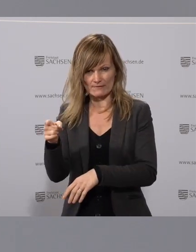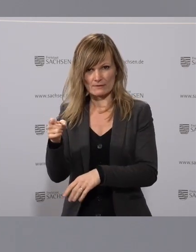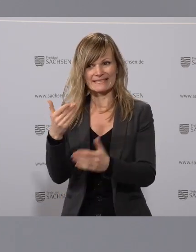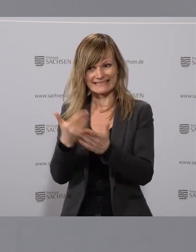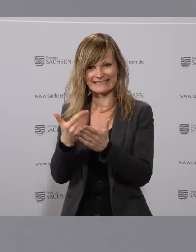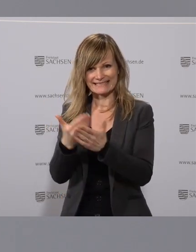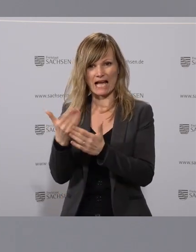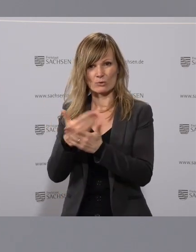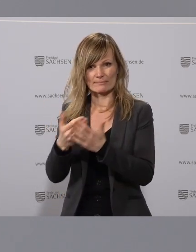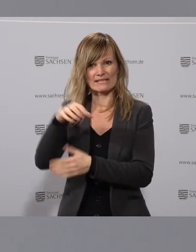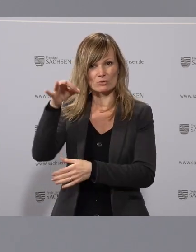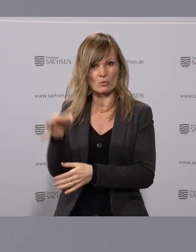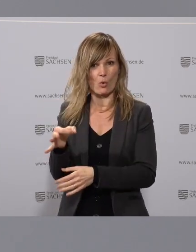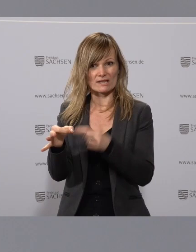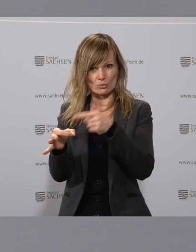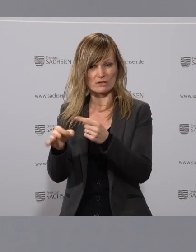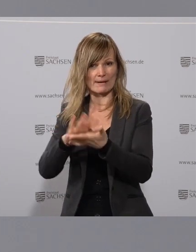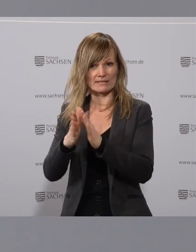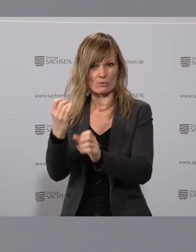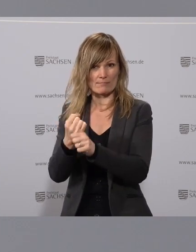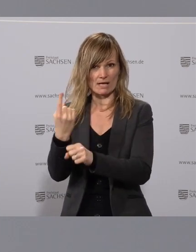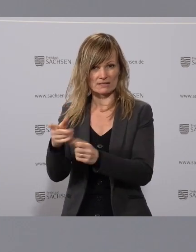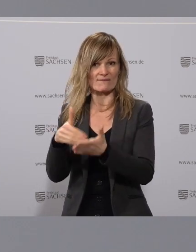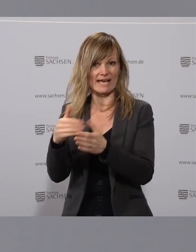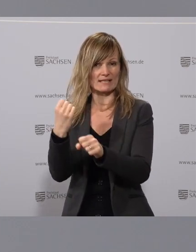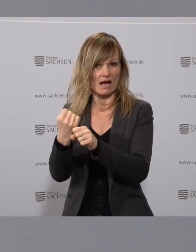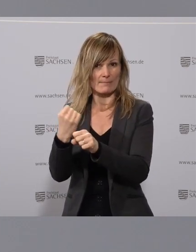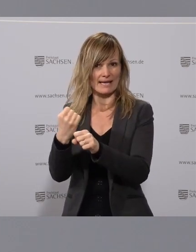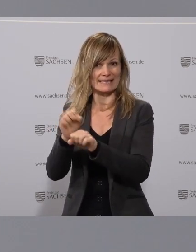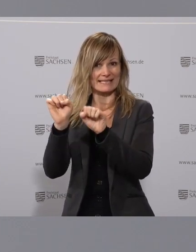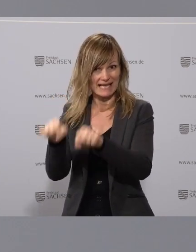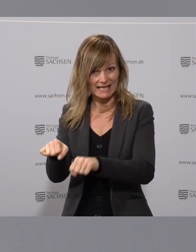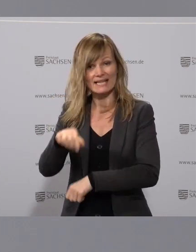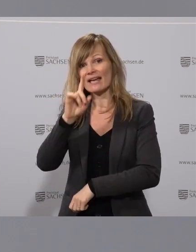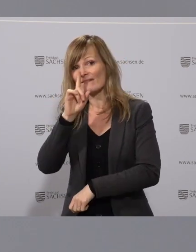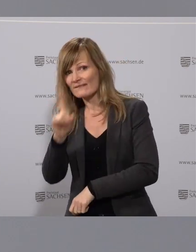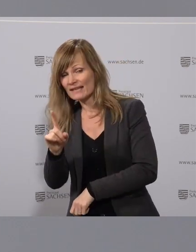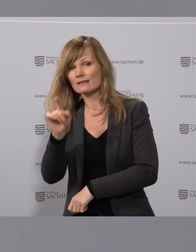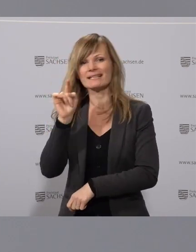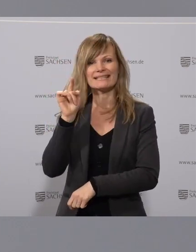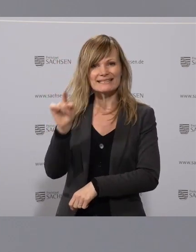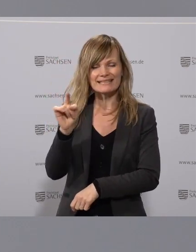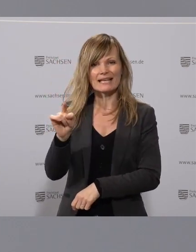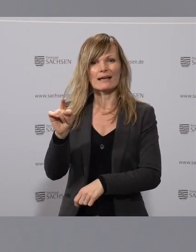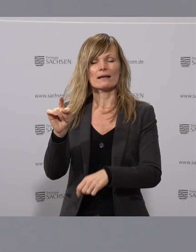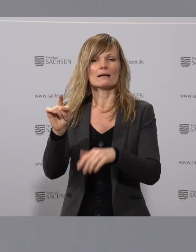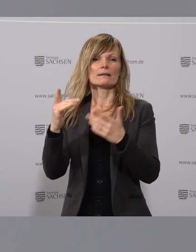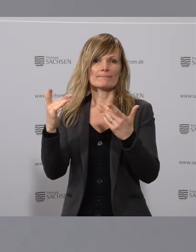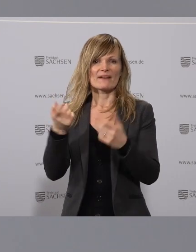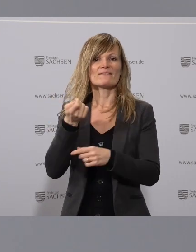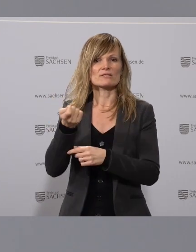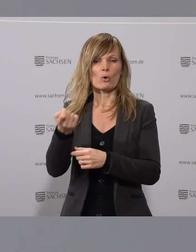Ausbildungsort, wo er sein Praktika machen muss, dann tatsächlich weiterarbeiten kann. Wenn immer diese Oberüberschrift, die